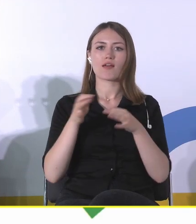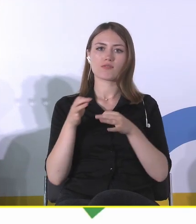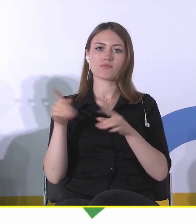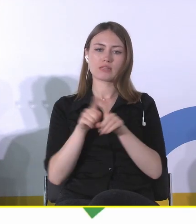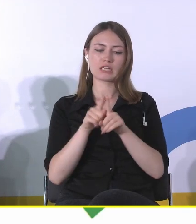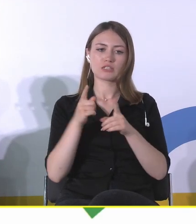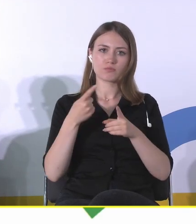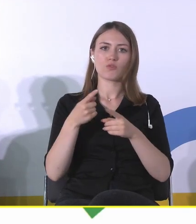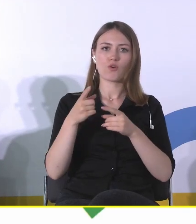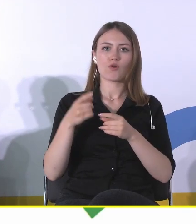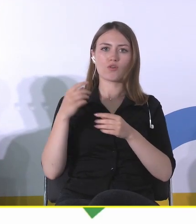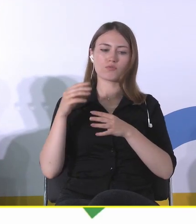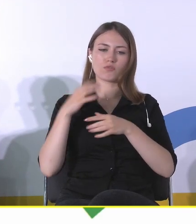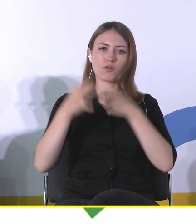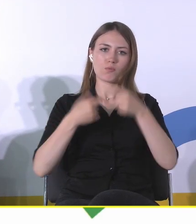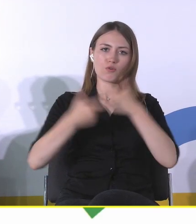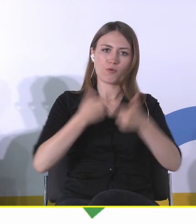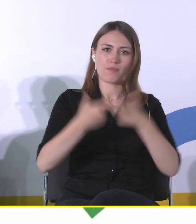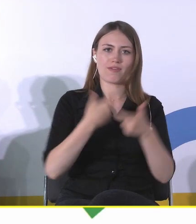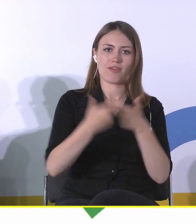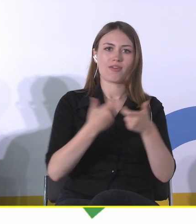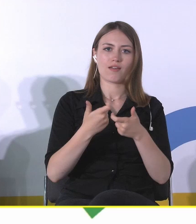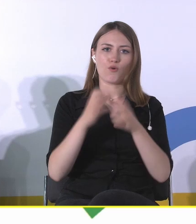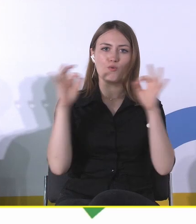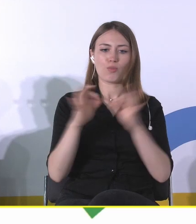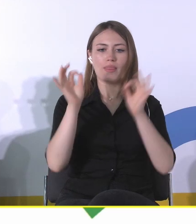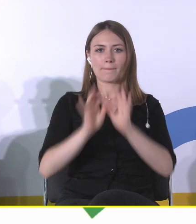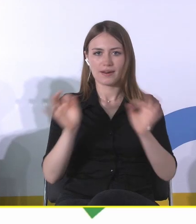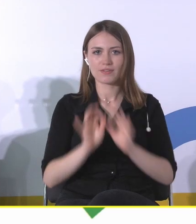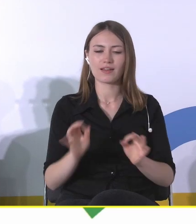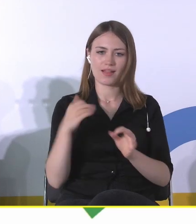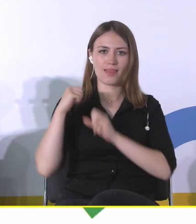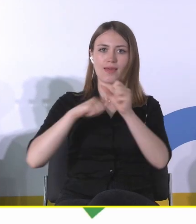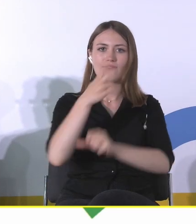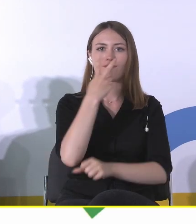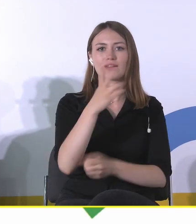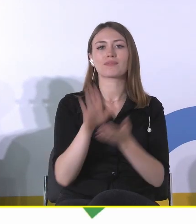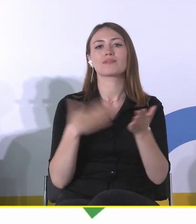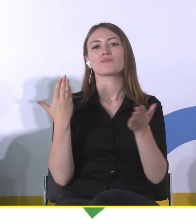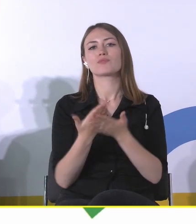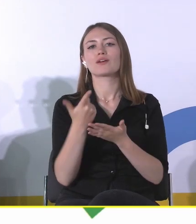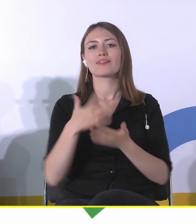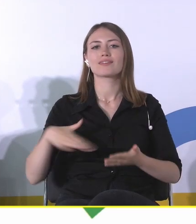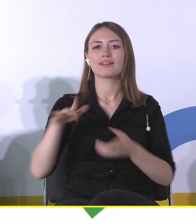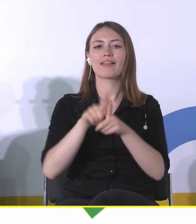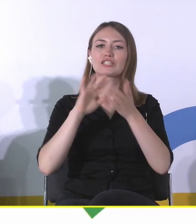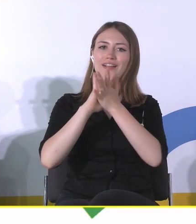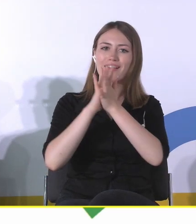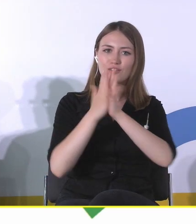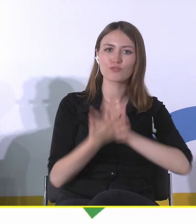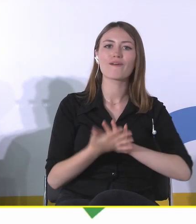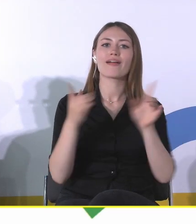latami. To widzimy na naszym przykładzie bardzo dobrze, czy na przykład też po transformacyjnym, czy po 45